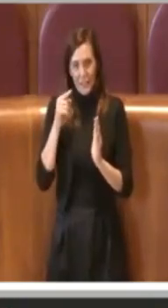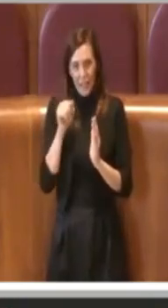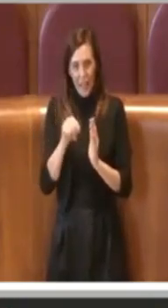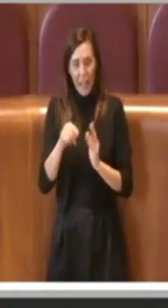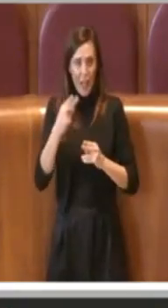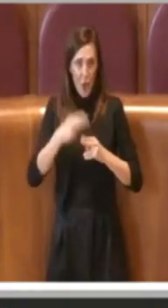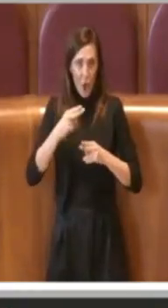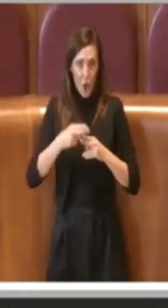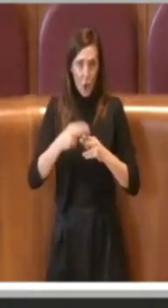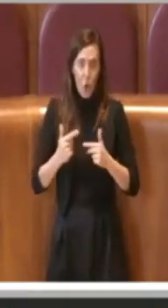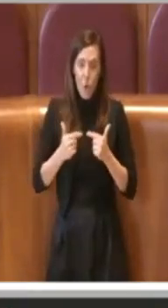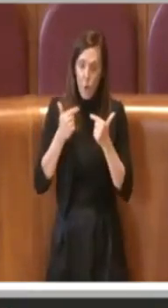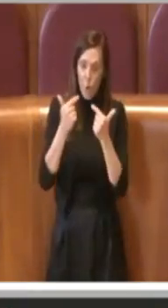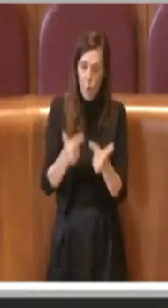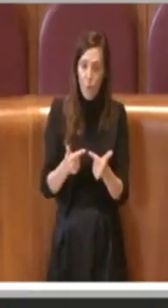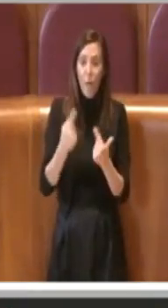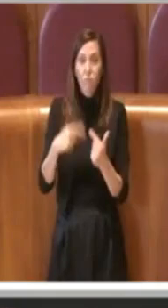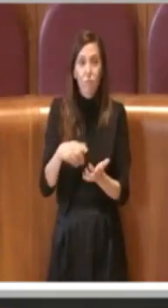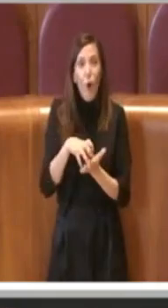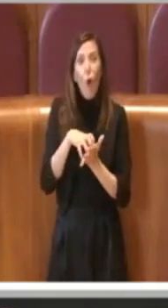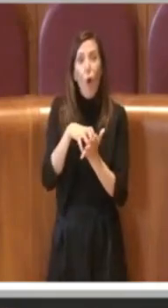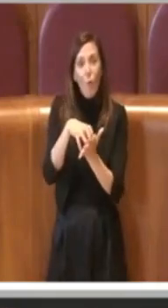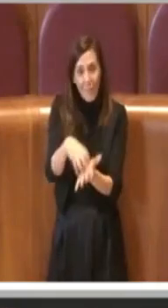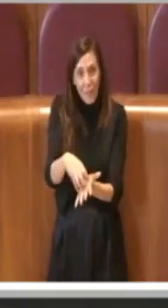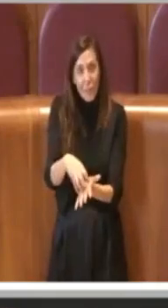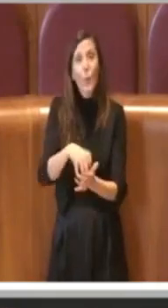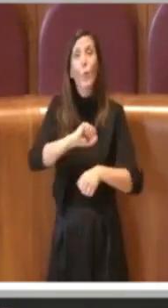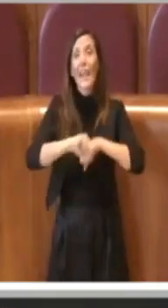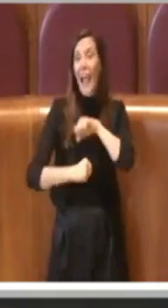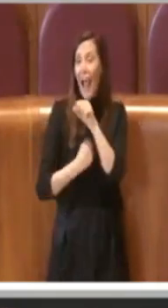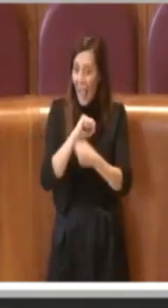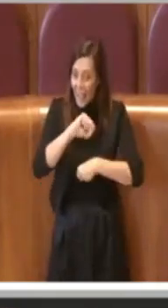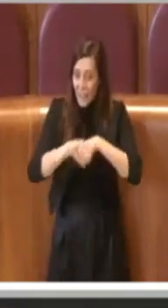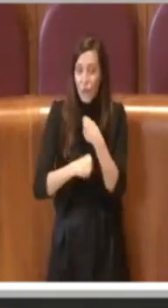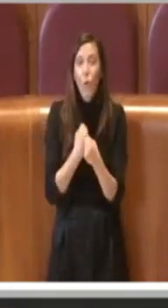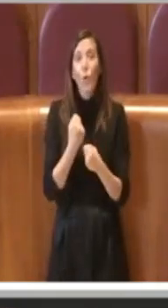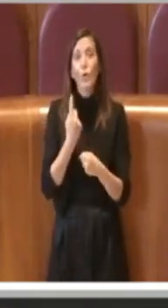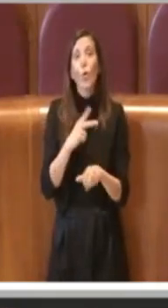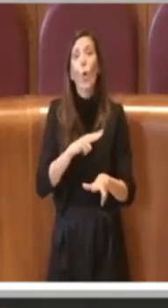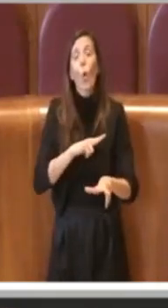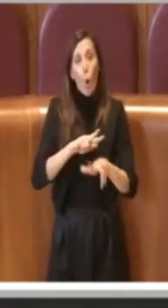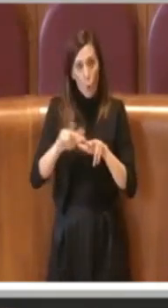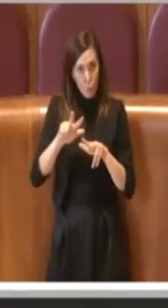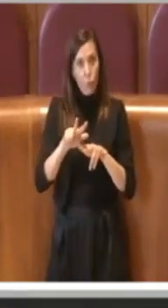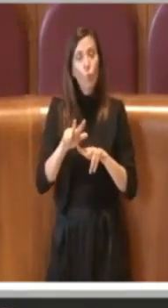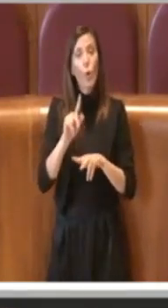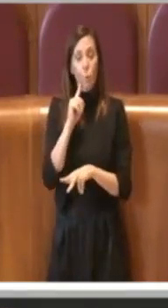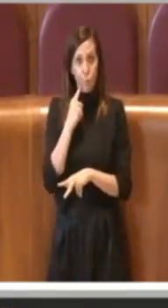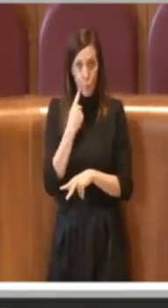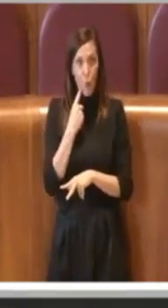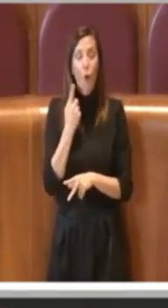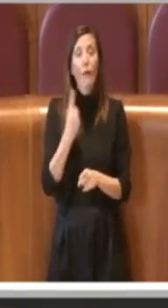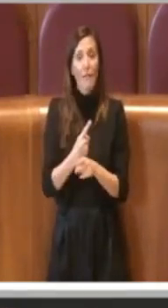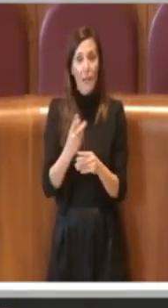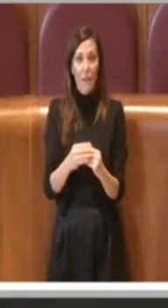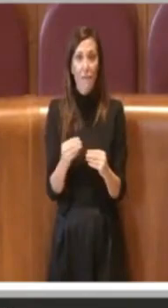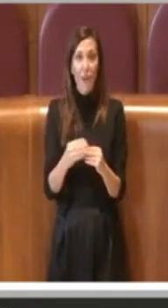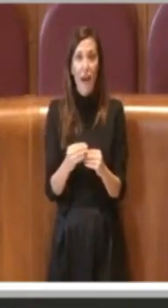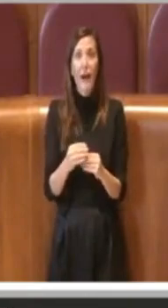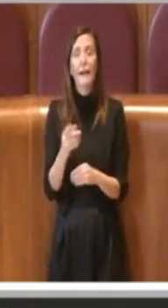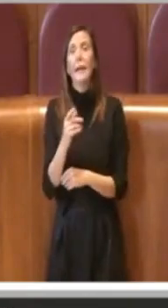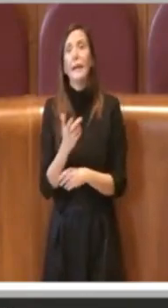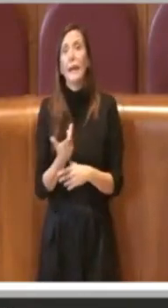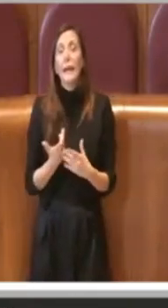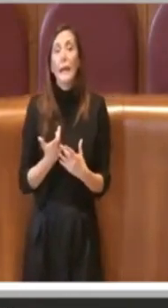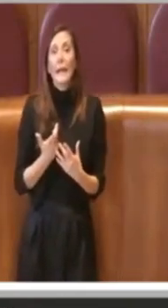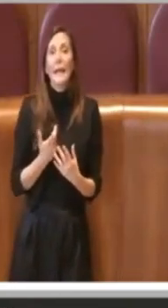siano i contributi, queste siano le azioni che un comune virtuoso debba fare, non presentando